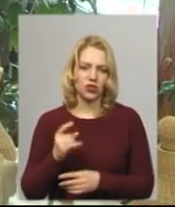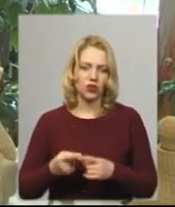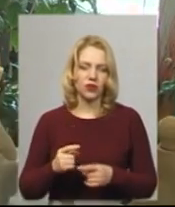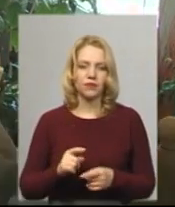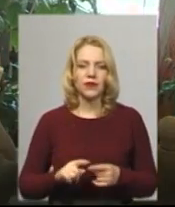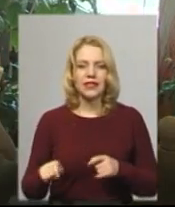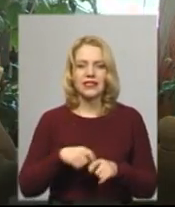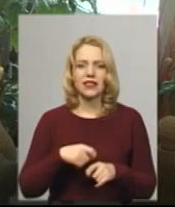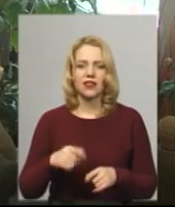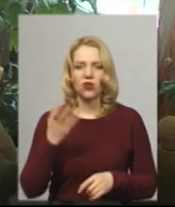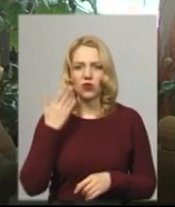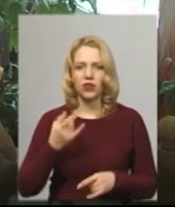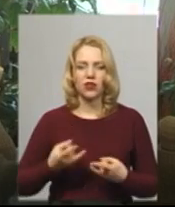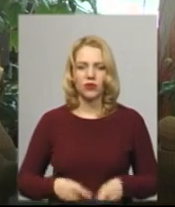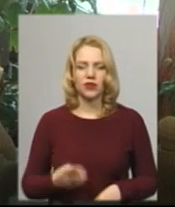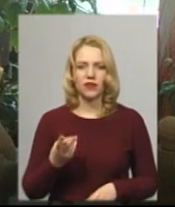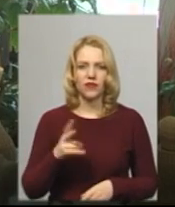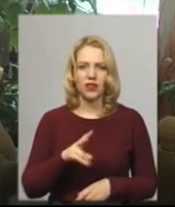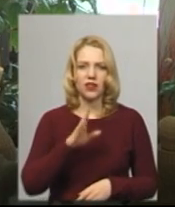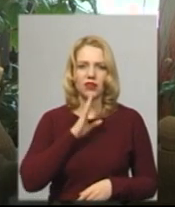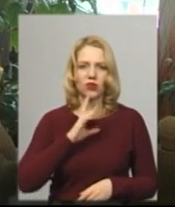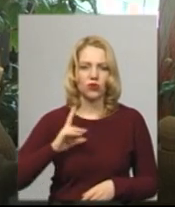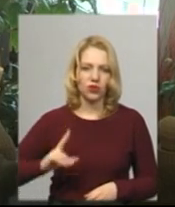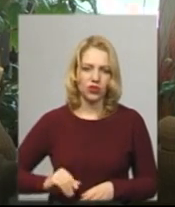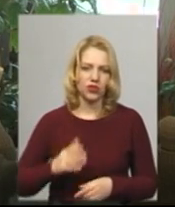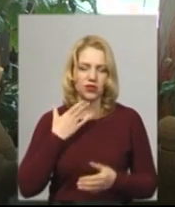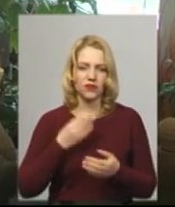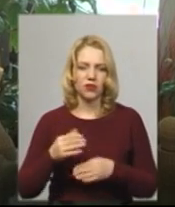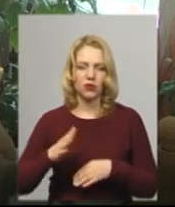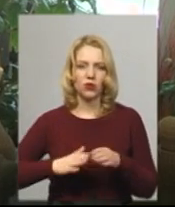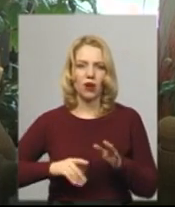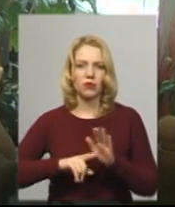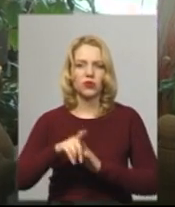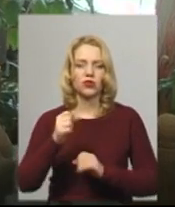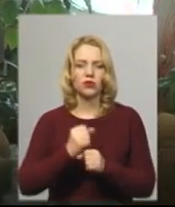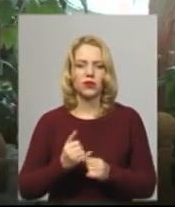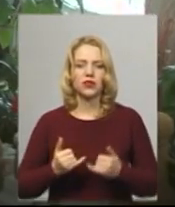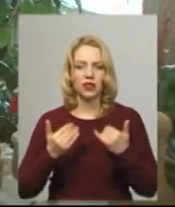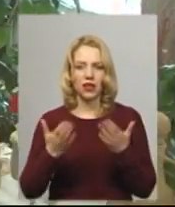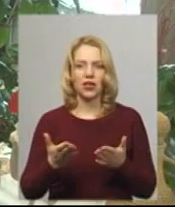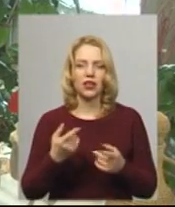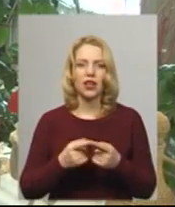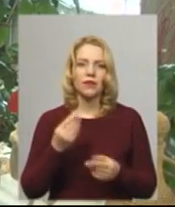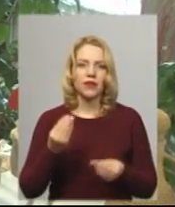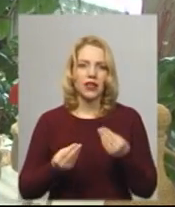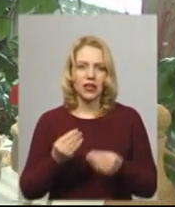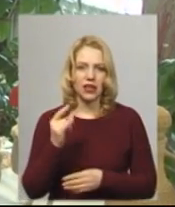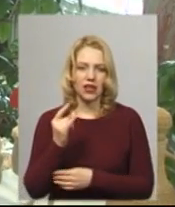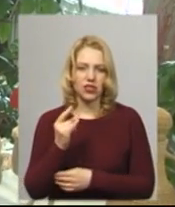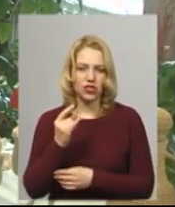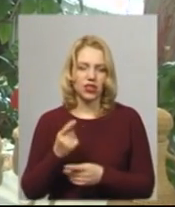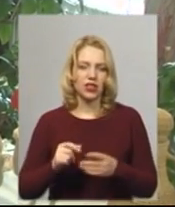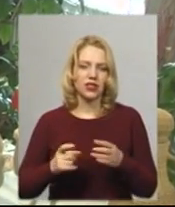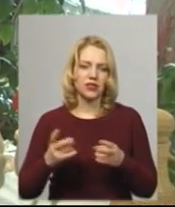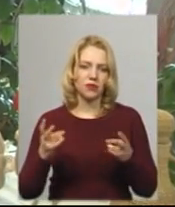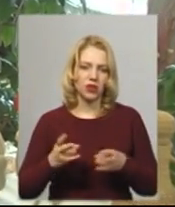народилися дві мої чудові донечки, я своїми руками почала робити для них іграшки. І так це з